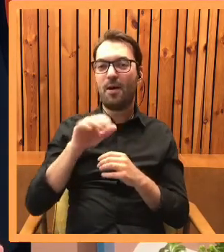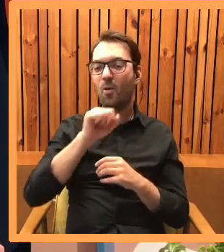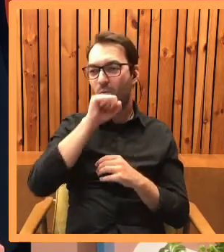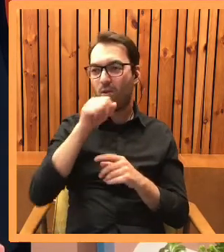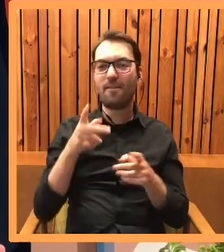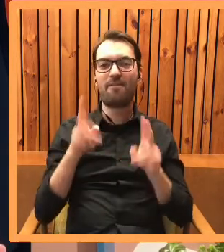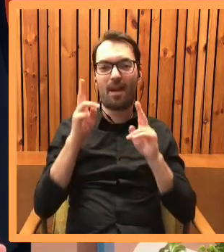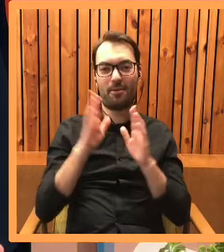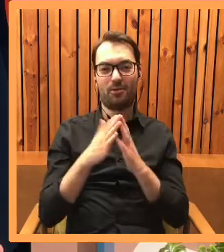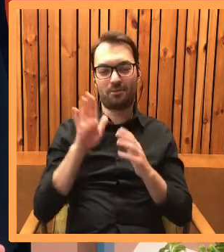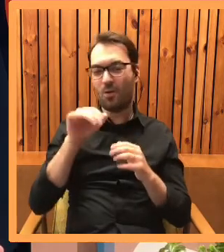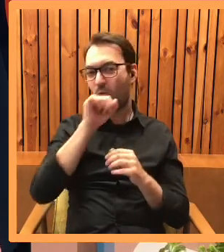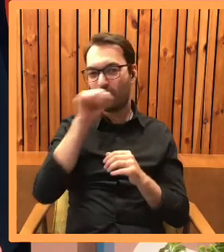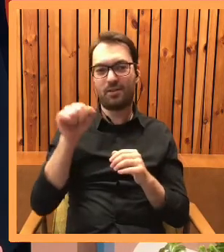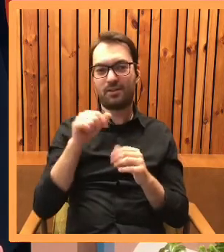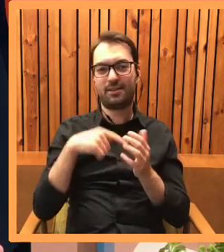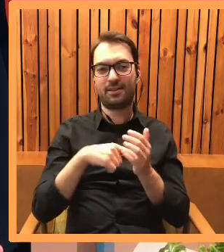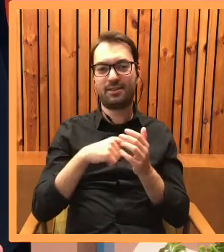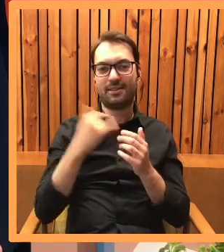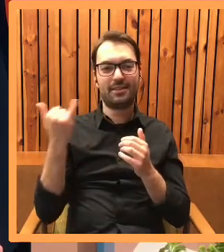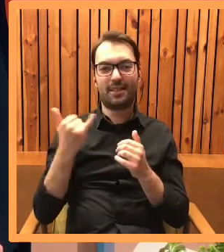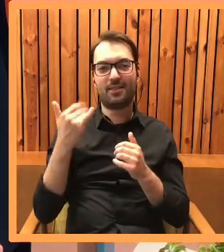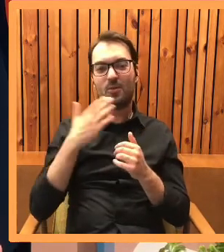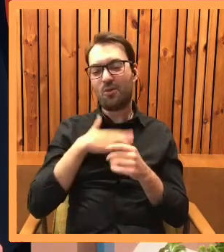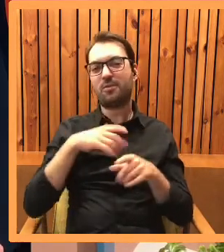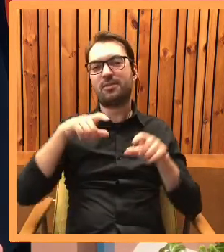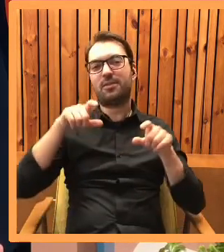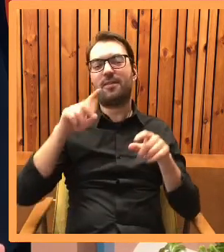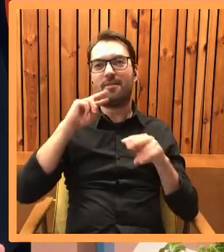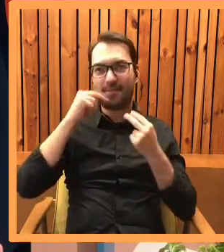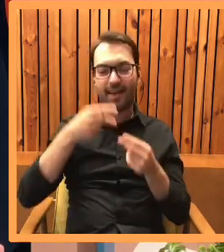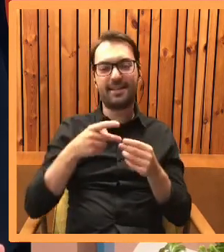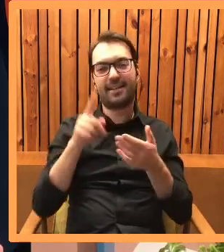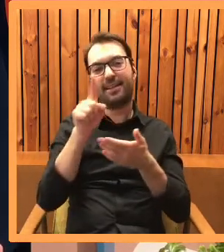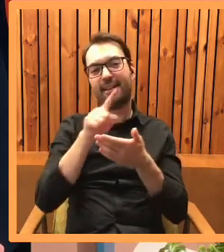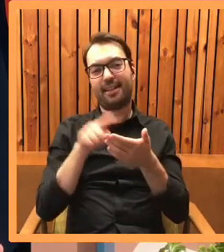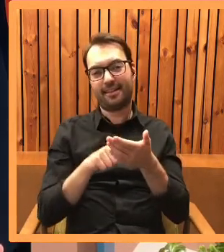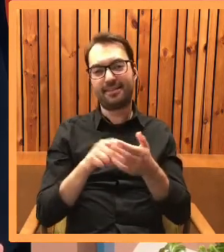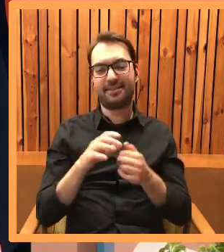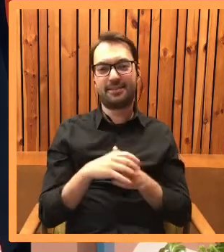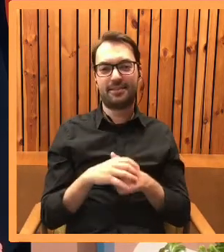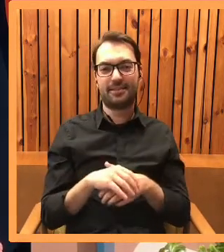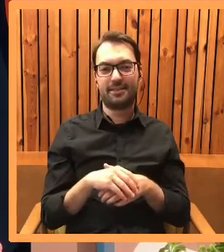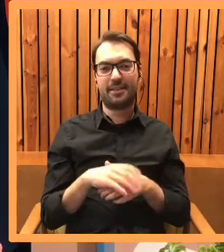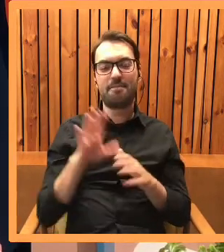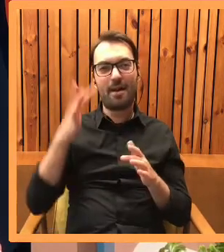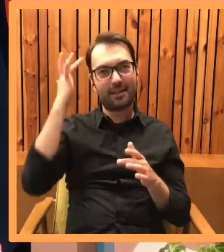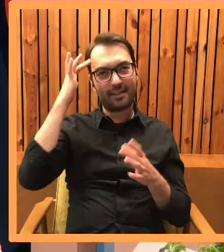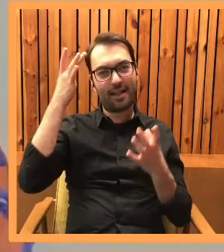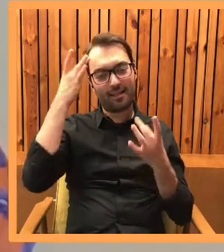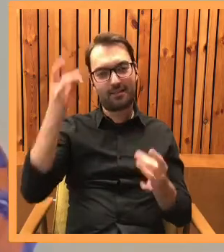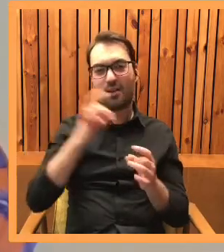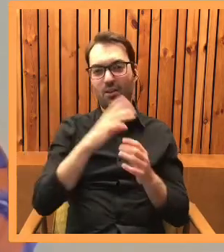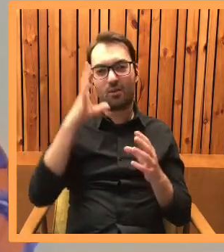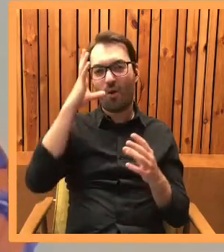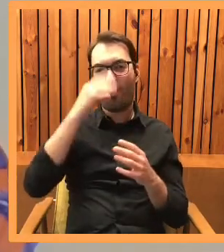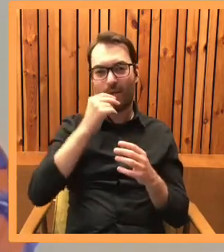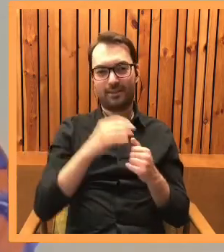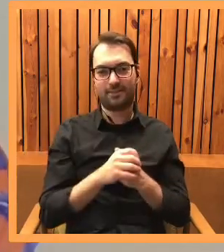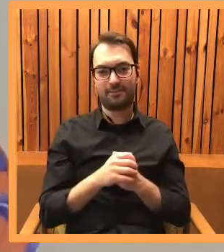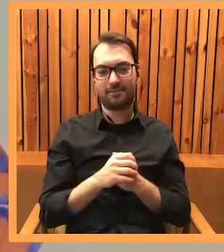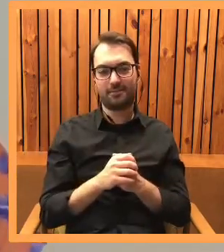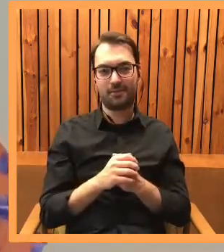scenę z książki? Czyli taką, przy której sama lubisz po prostu do niej wracać i wyświetla ci się jako konkretny obraz. Która jest moja